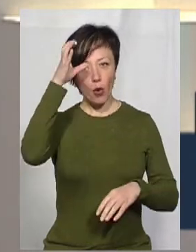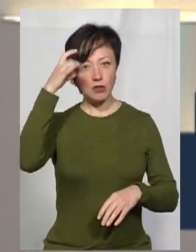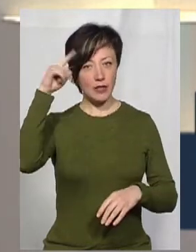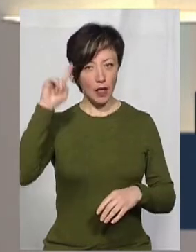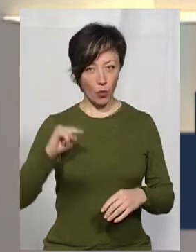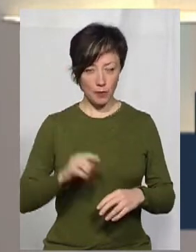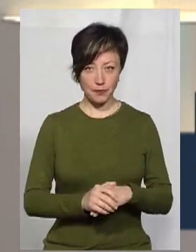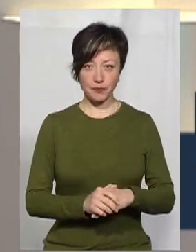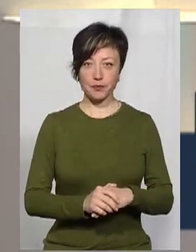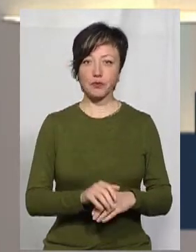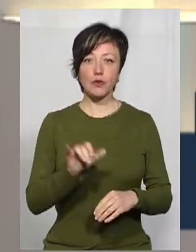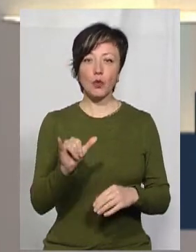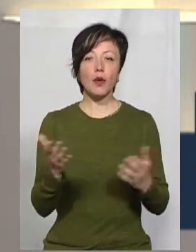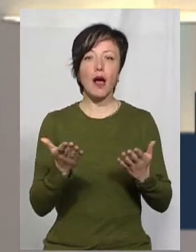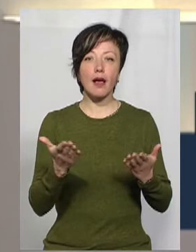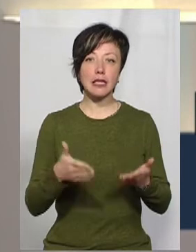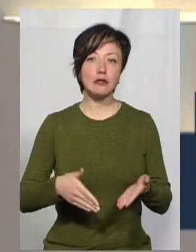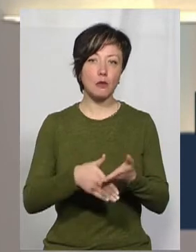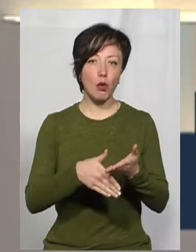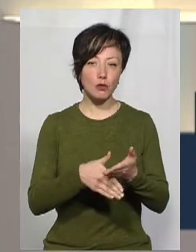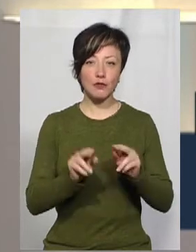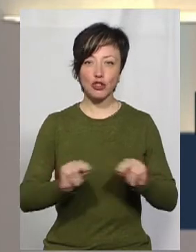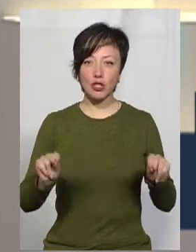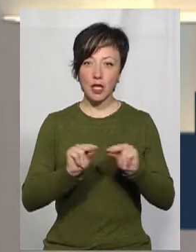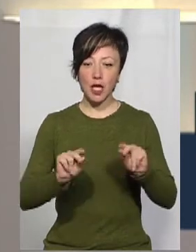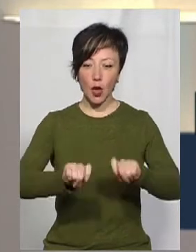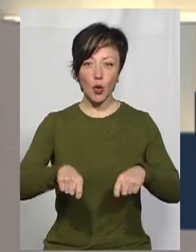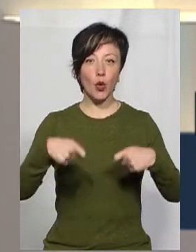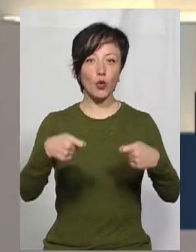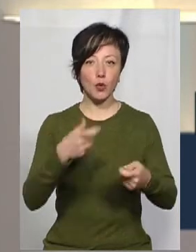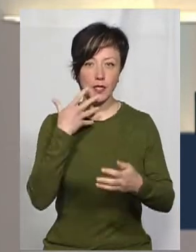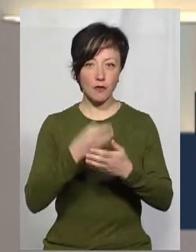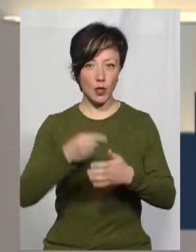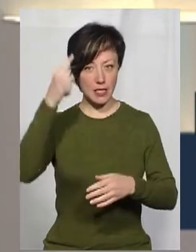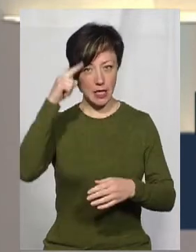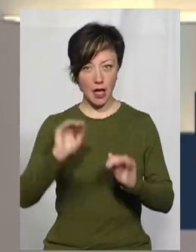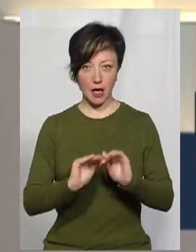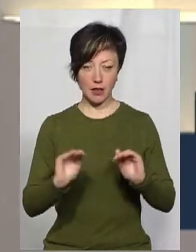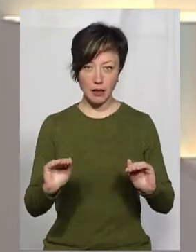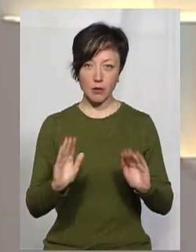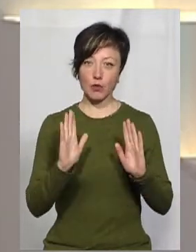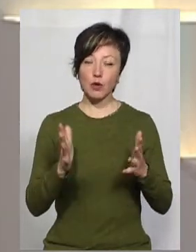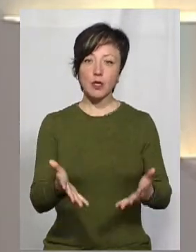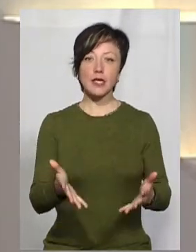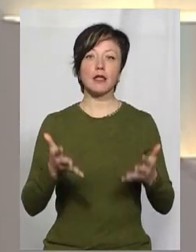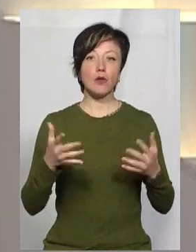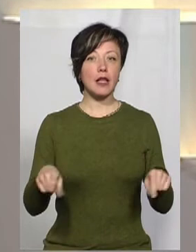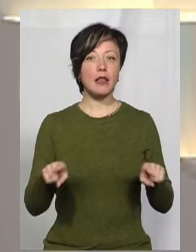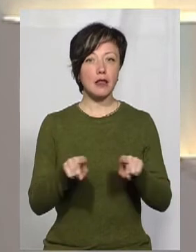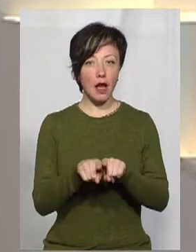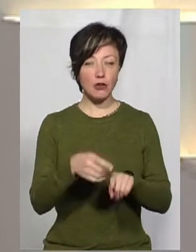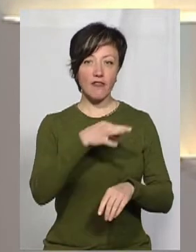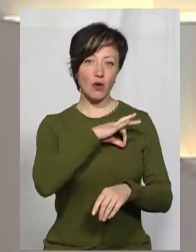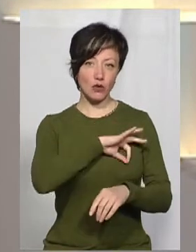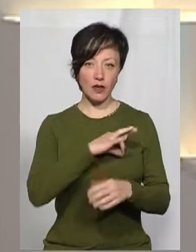науки. У які ще способи учителі доносять свої знання учням, будемо з'ясовувати також,